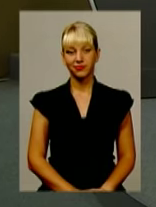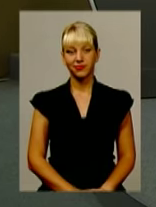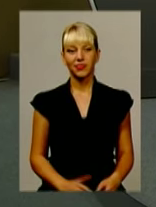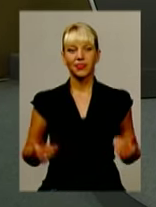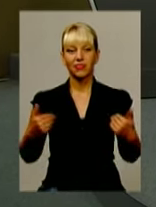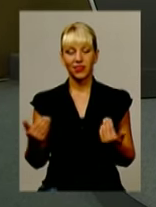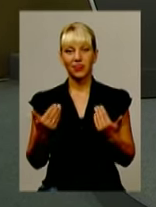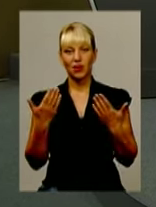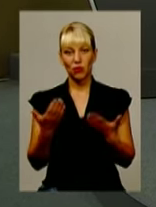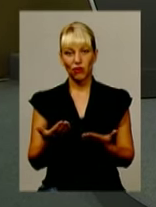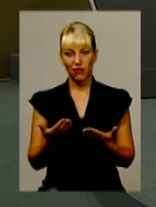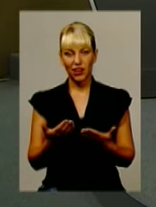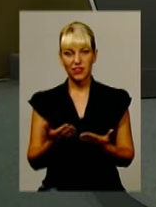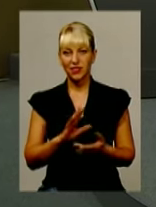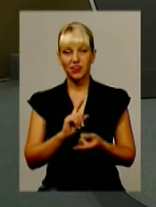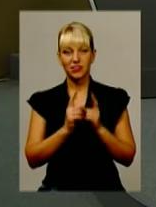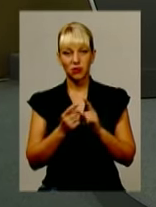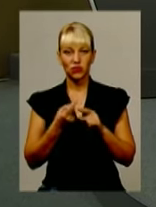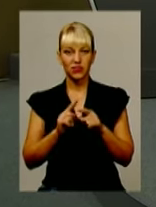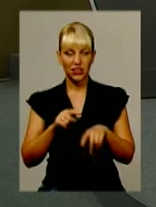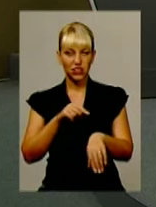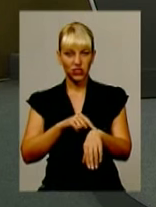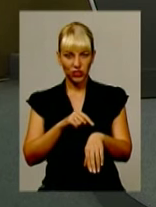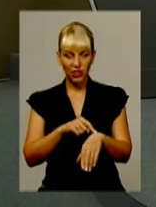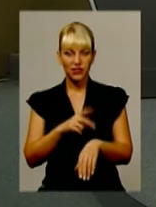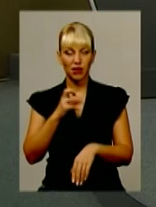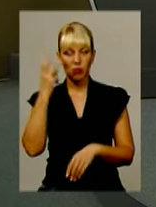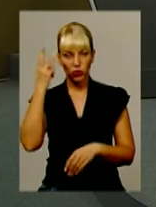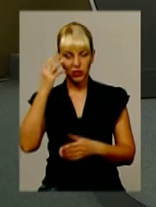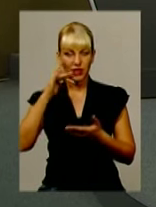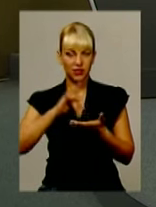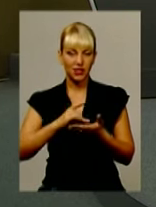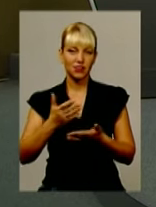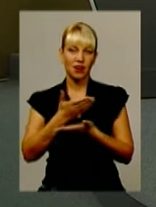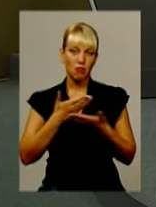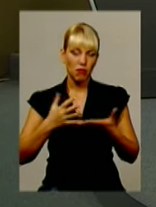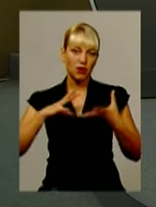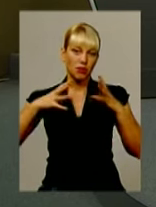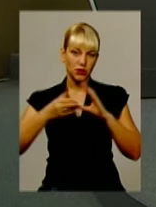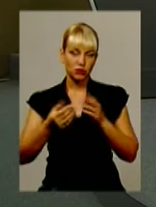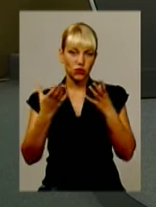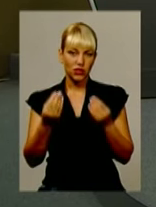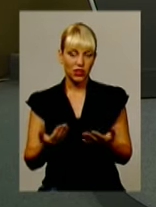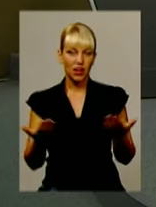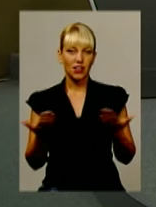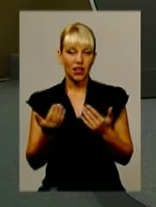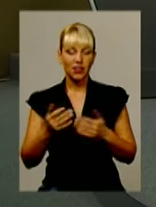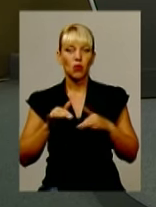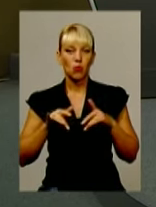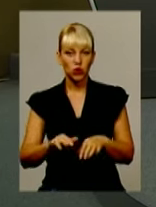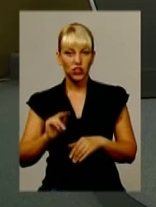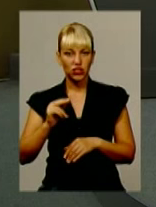Вітаємо вас! Незмінно у цей час на телеканалі Поділя Центр ми підбиваємо підсумки дня. Які події четверга, 3